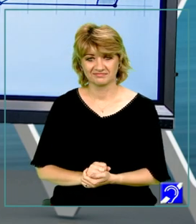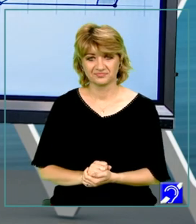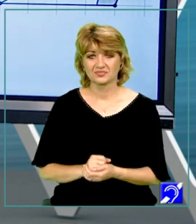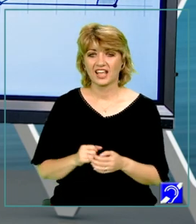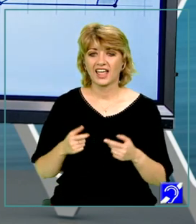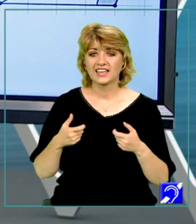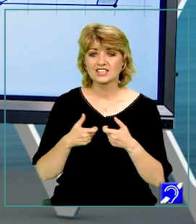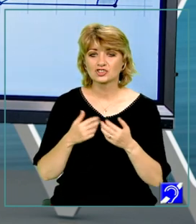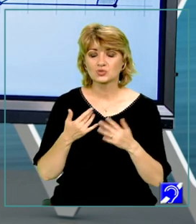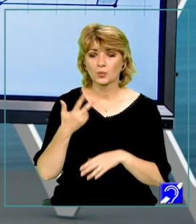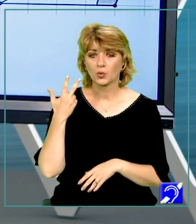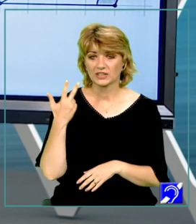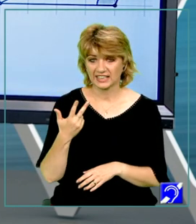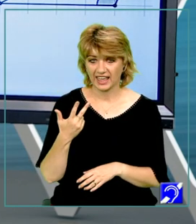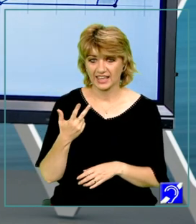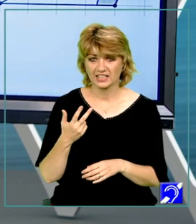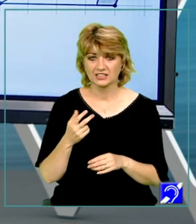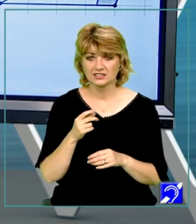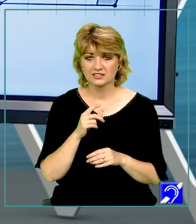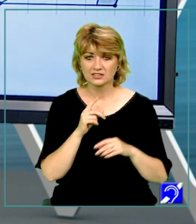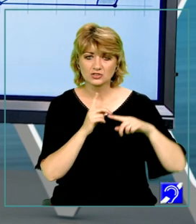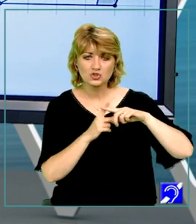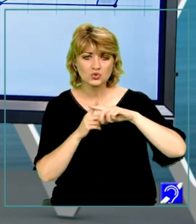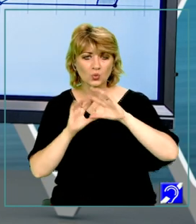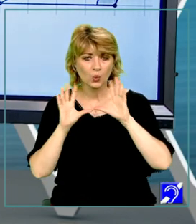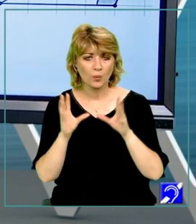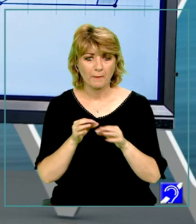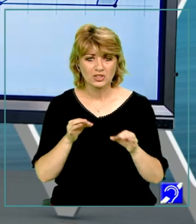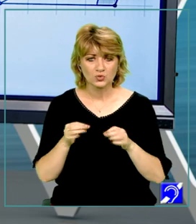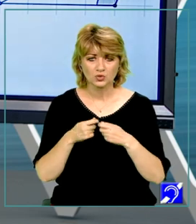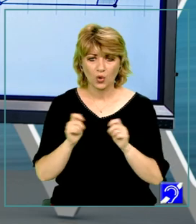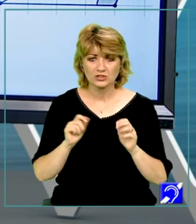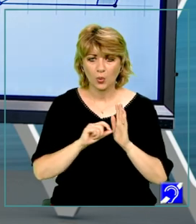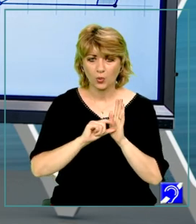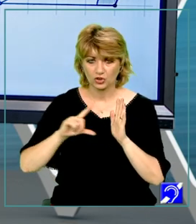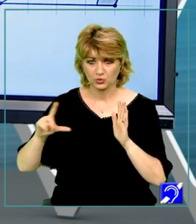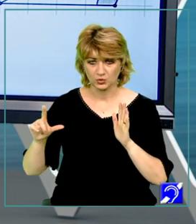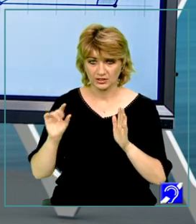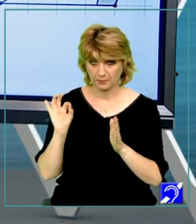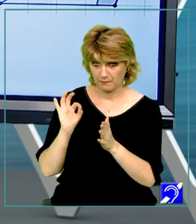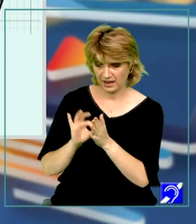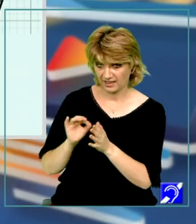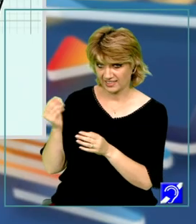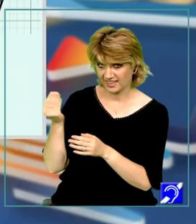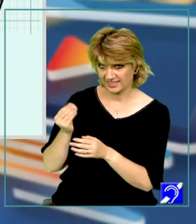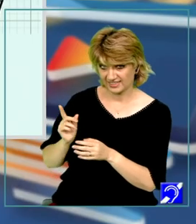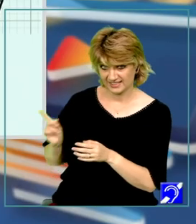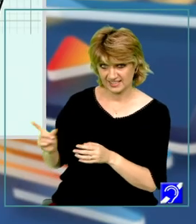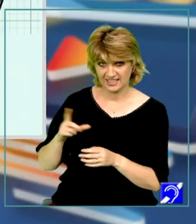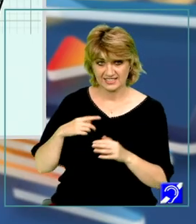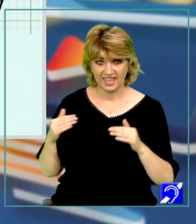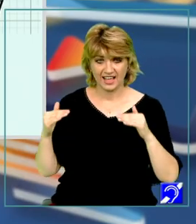Exercițiul numărul 3. Suma măsurilor tuturor unghiurilor marcate în figura alăturată este